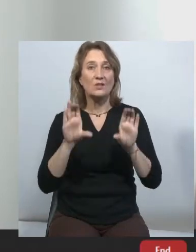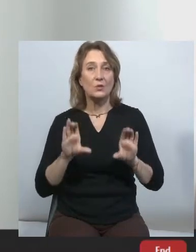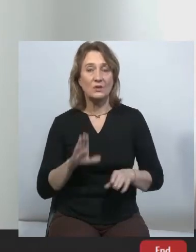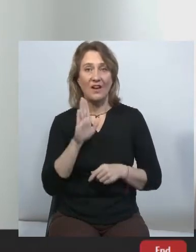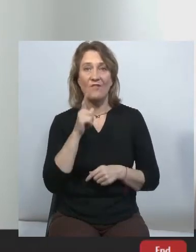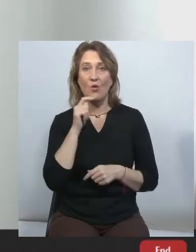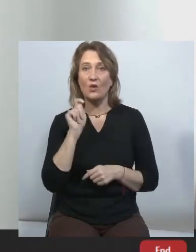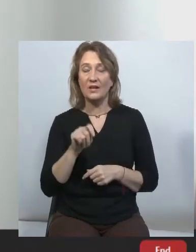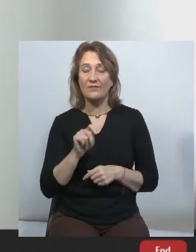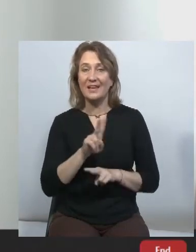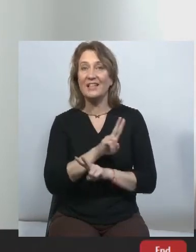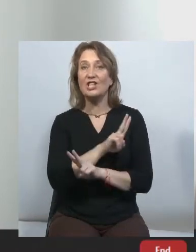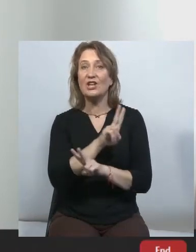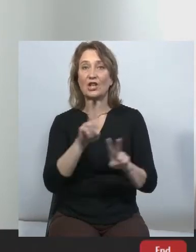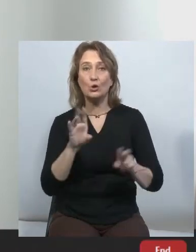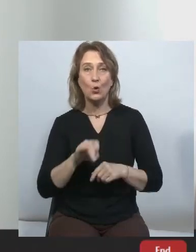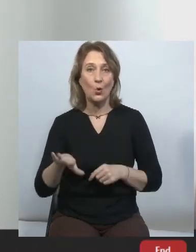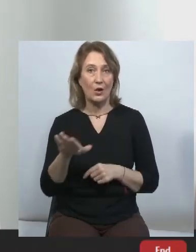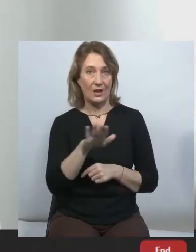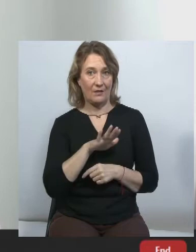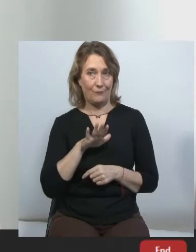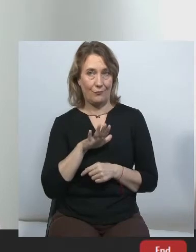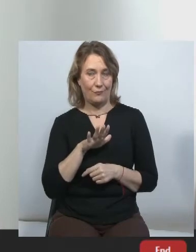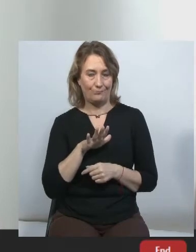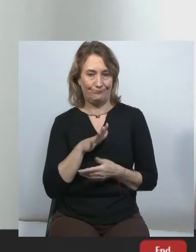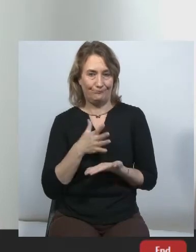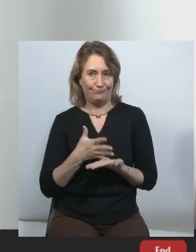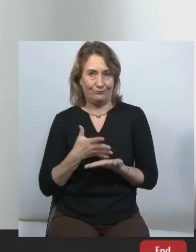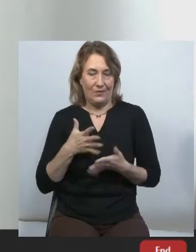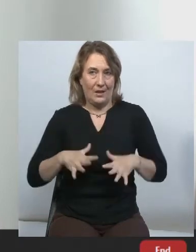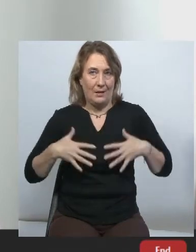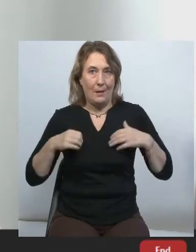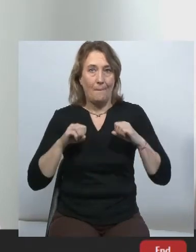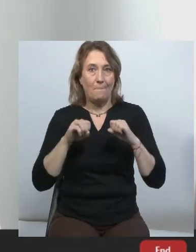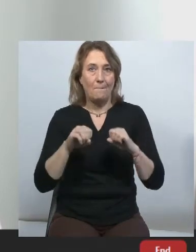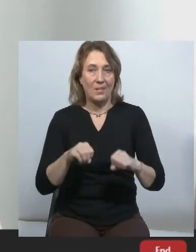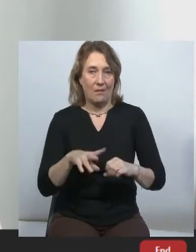ніхто в Європі, платить сьогодні кров'ю за утвердження європейських цінностей.